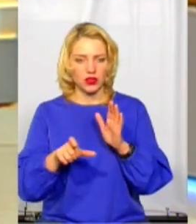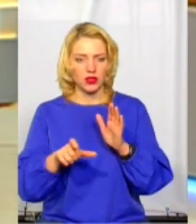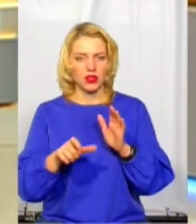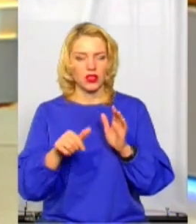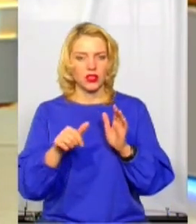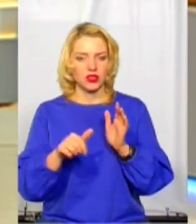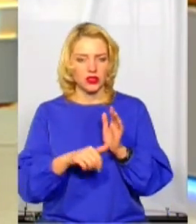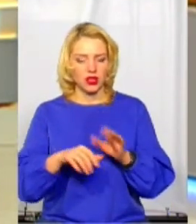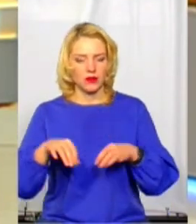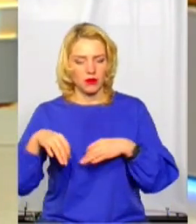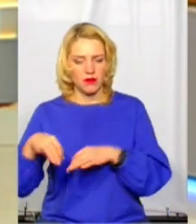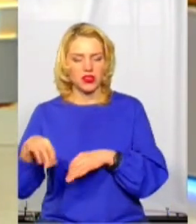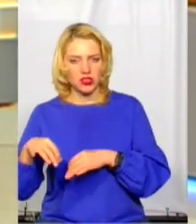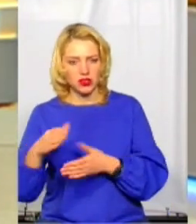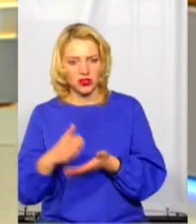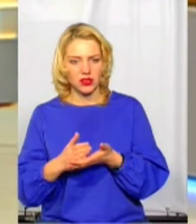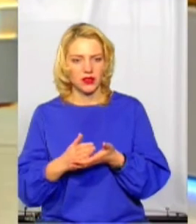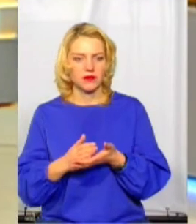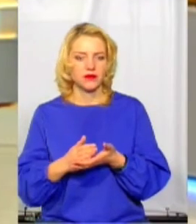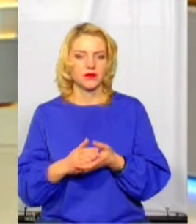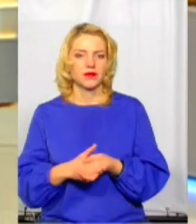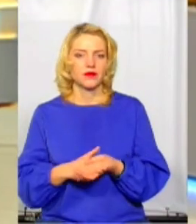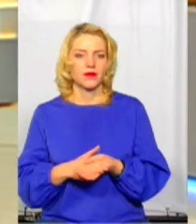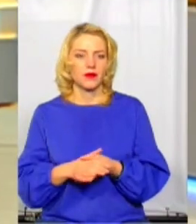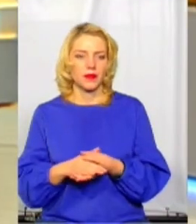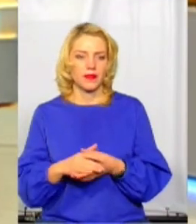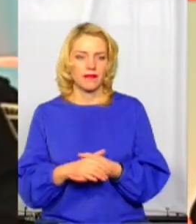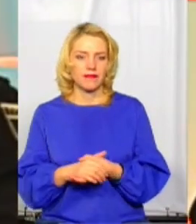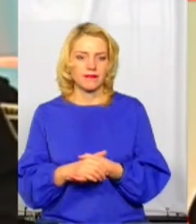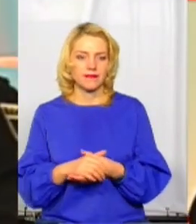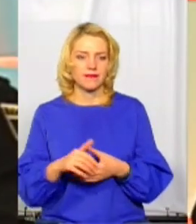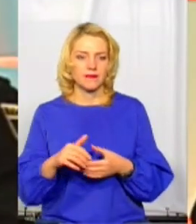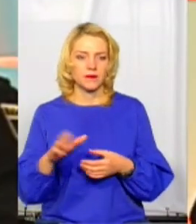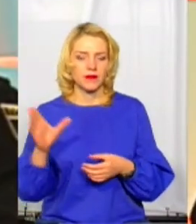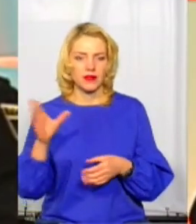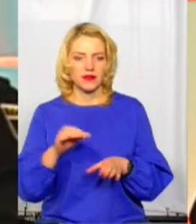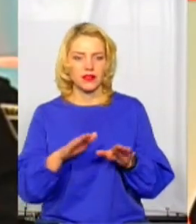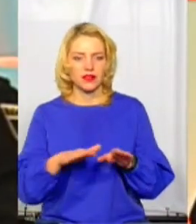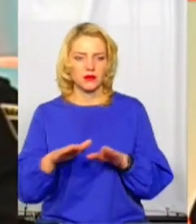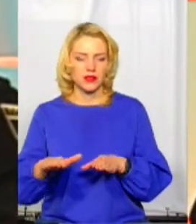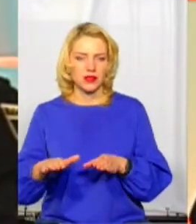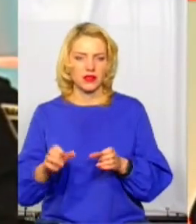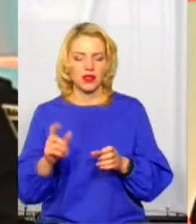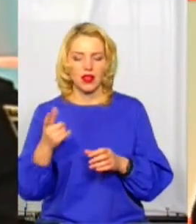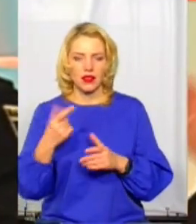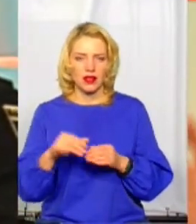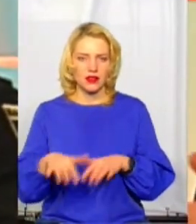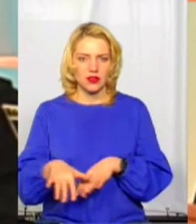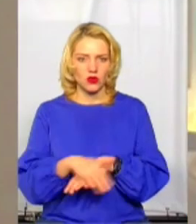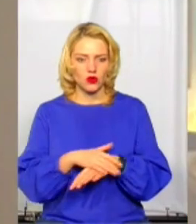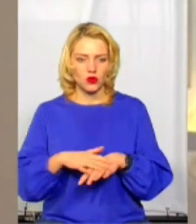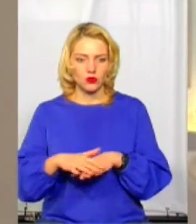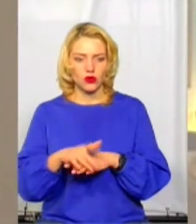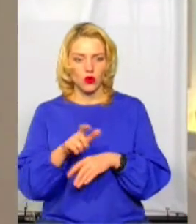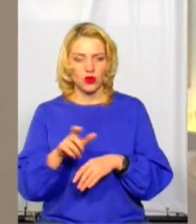бойовому чергуванні, то буде відповідно 4 і 6 чоловік і так далі. Крім того, в цих місцях скупчення масового людей, зокрема на